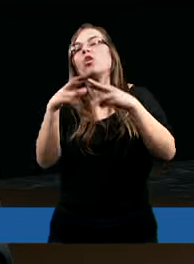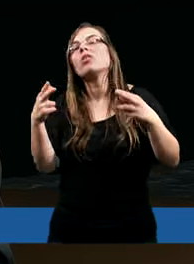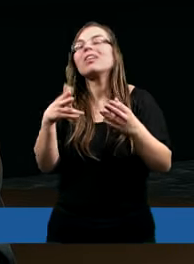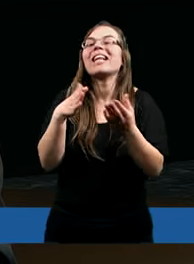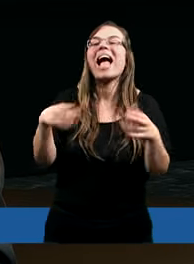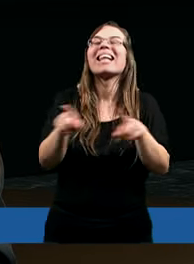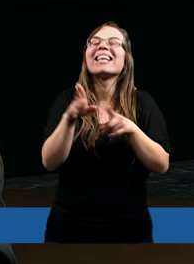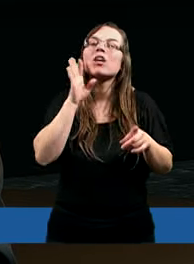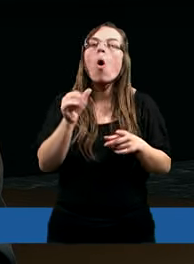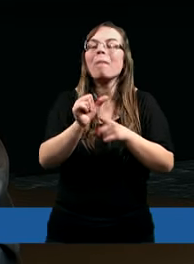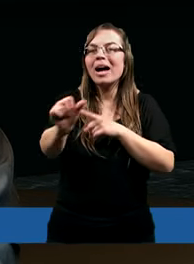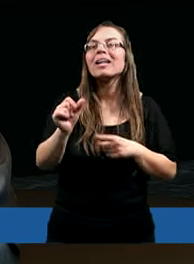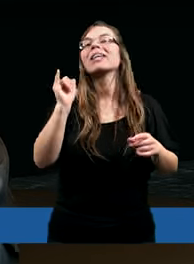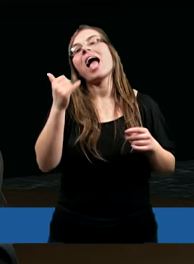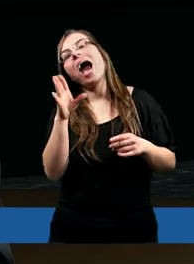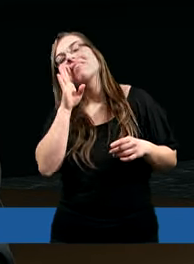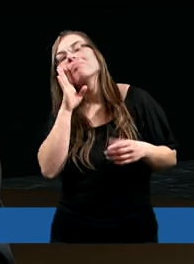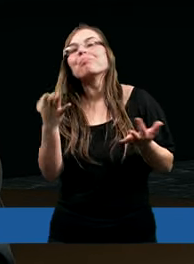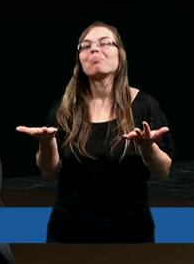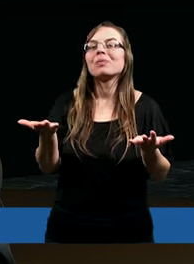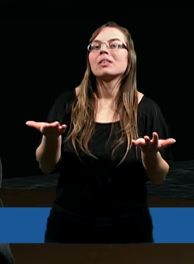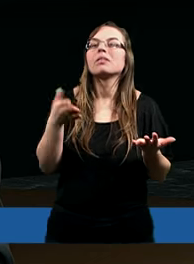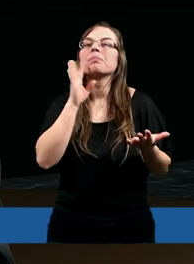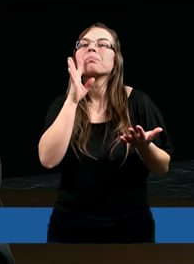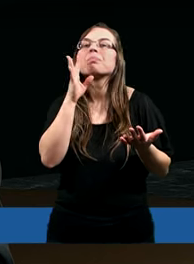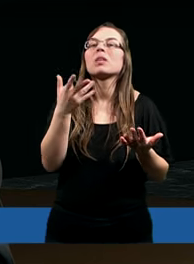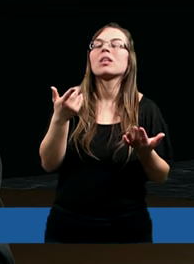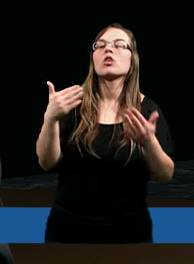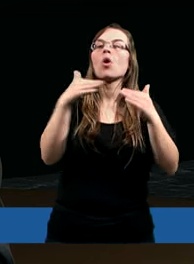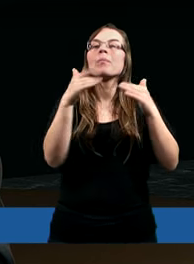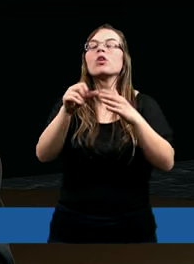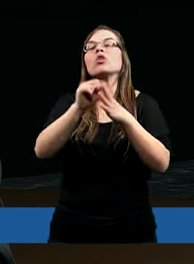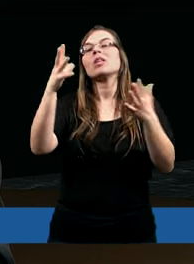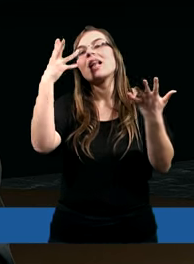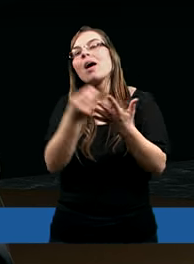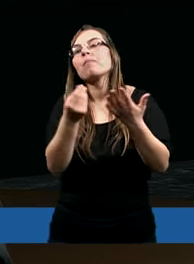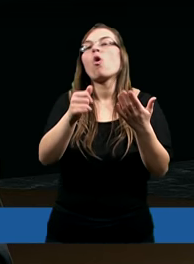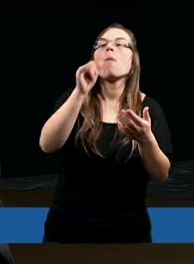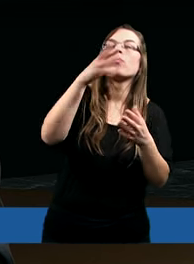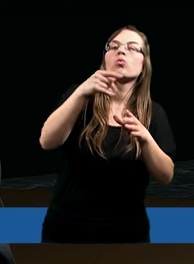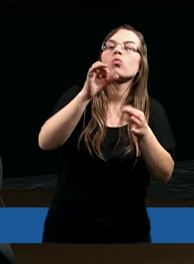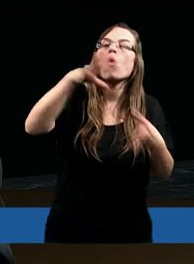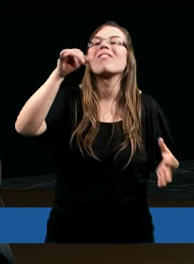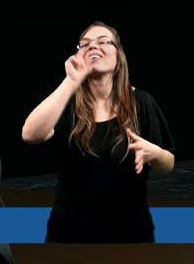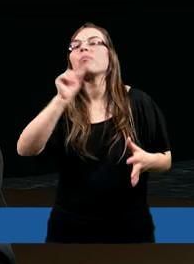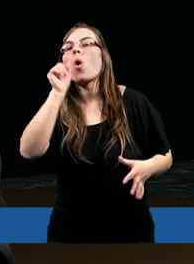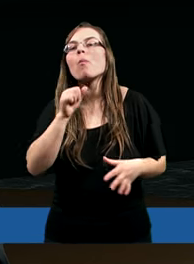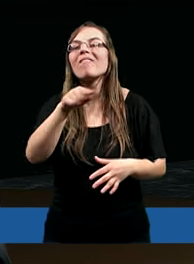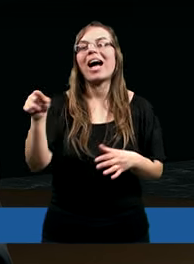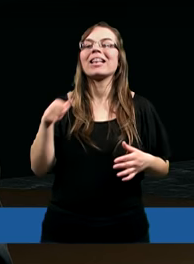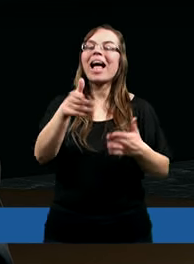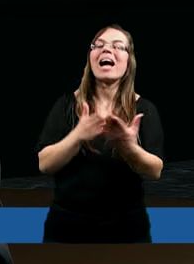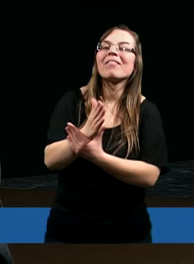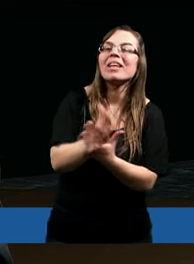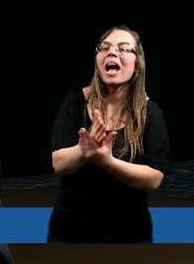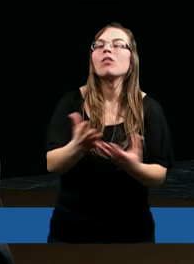nieznikoma, czyli jest jak wytopione srebro-złoto, wypróbowane. A więc, żeby ta